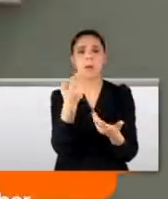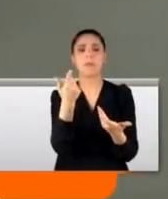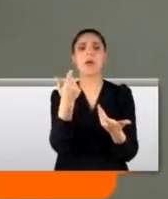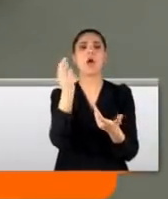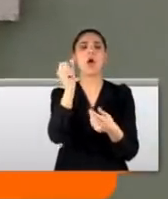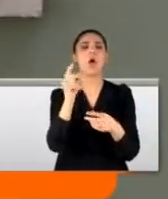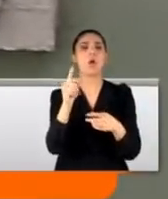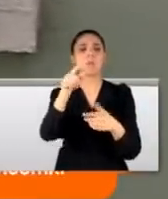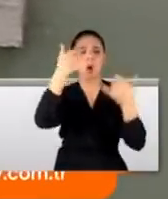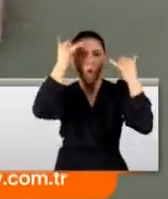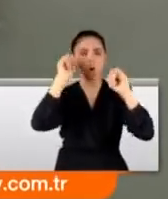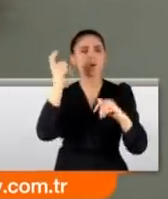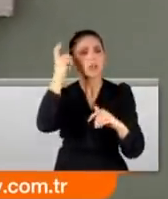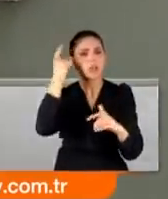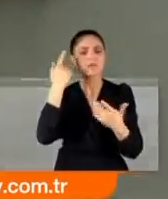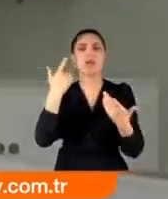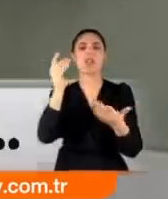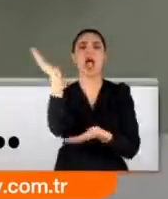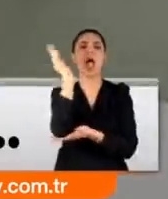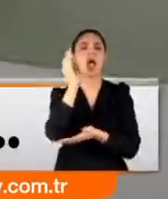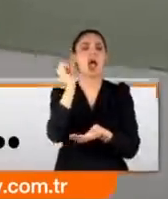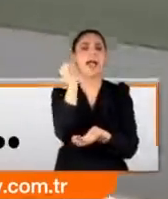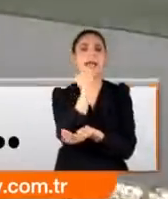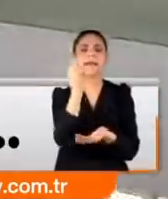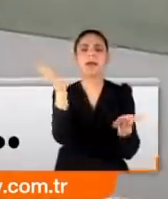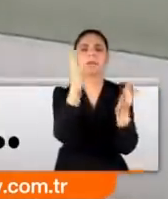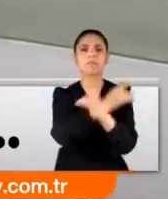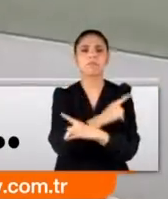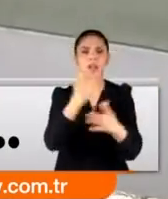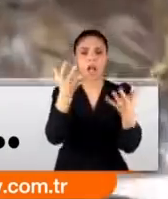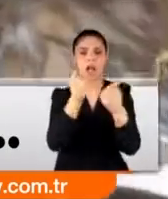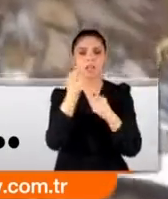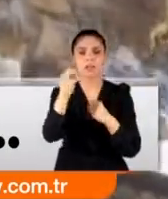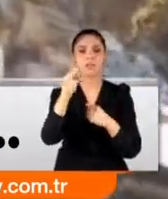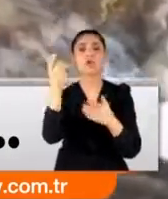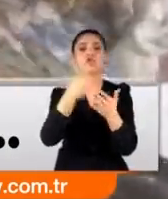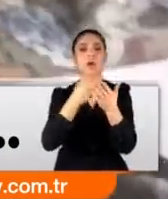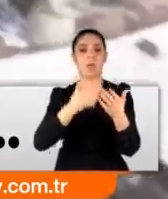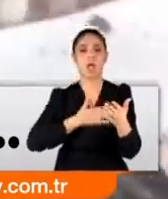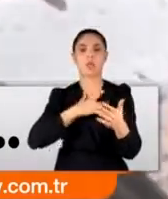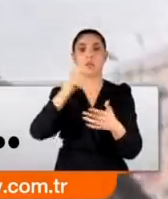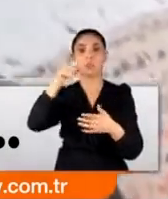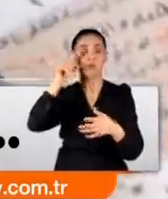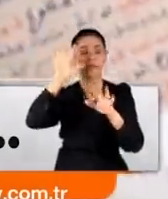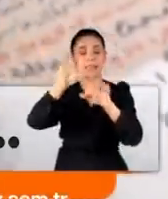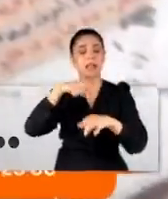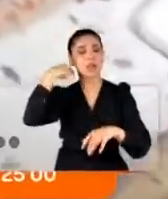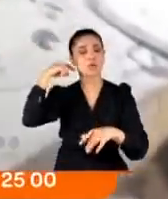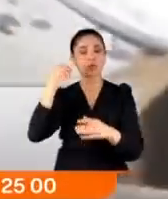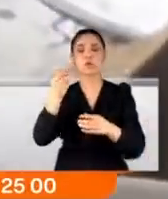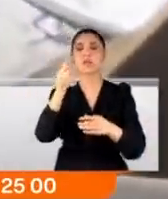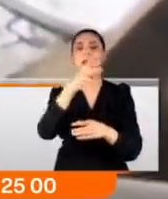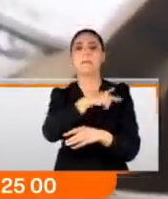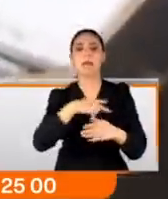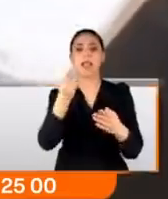kafası ve heykel de ele geçirildi. İşte onların bir kısmını şimdi camın önünde görmek mümkün. Yakalanan Suriyelilerin belediyeden yemek